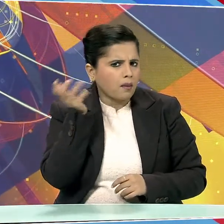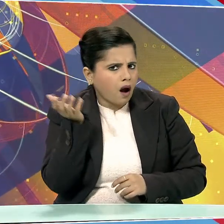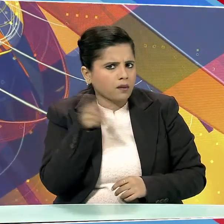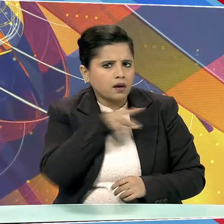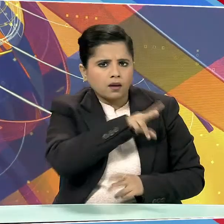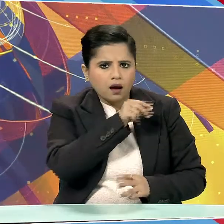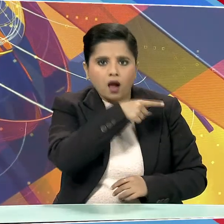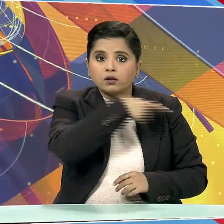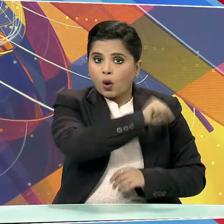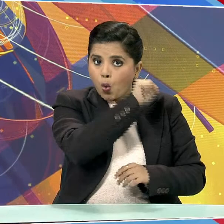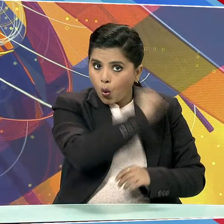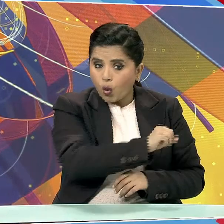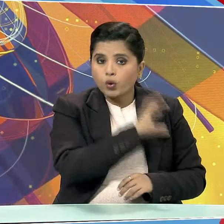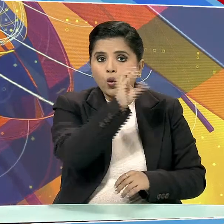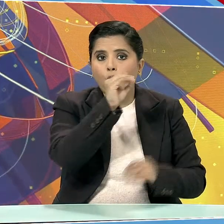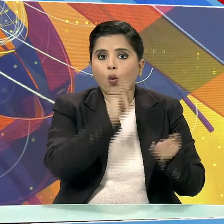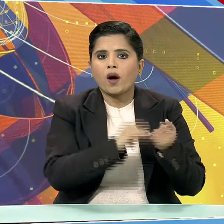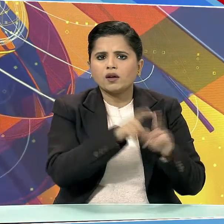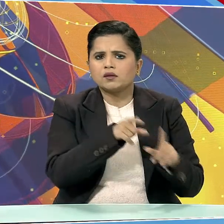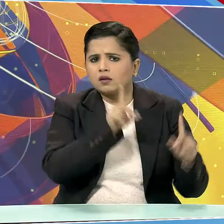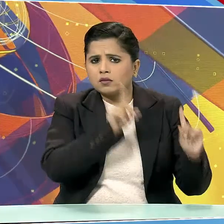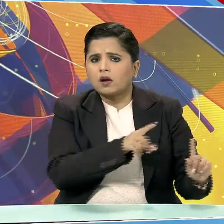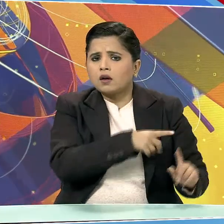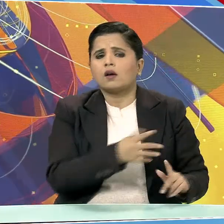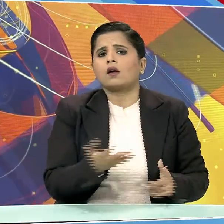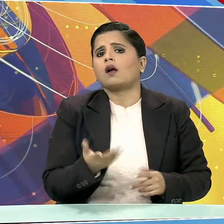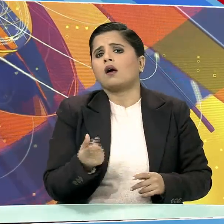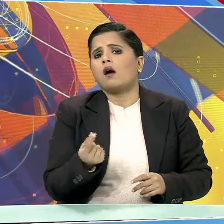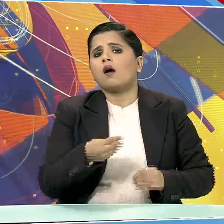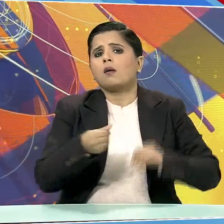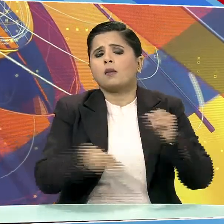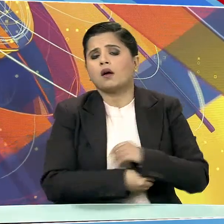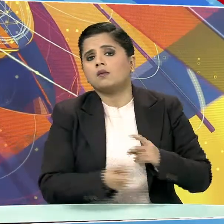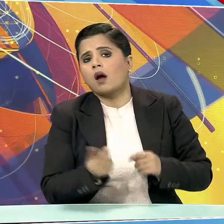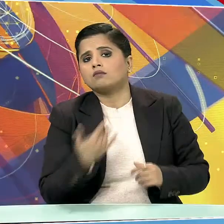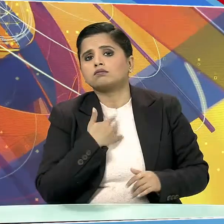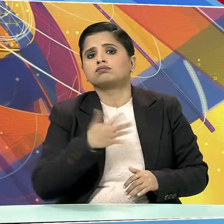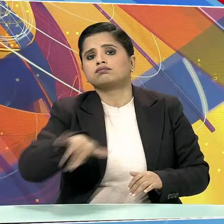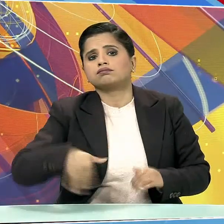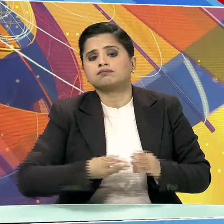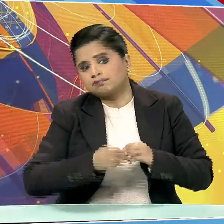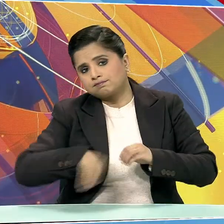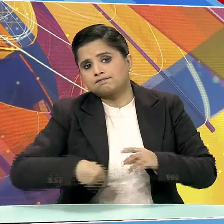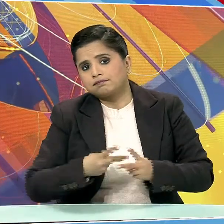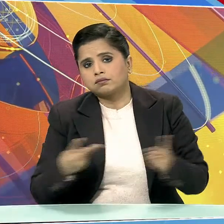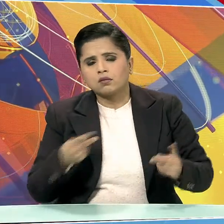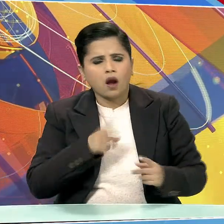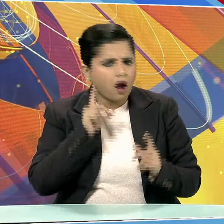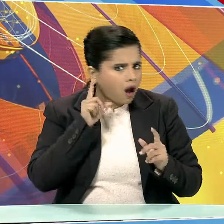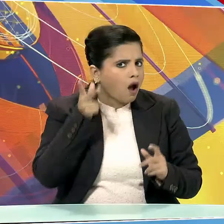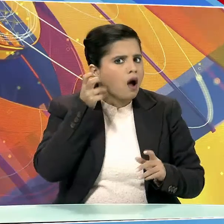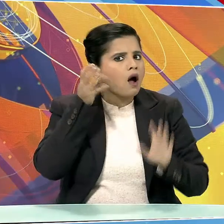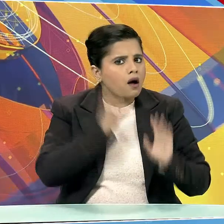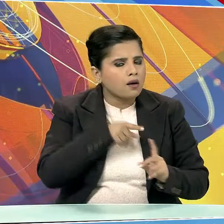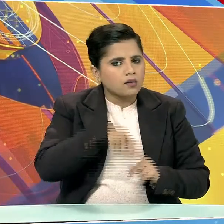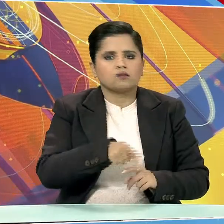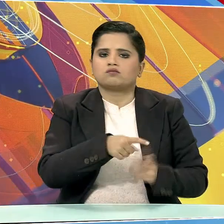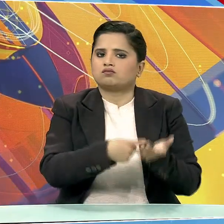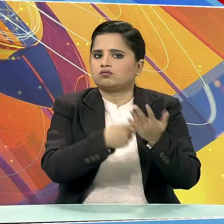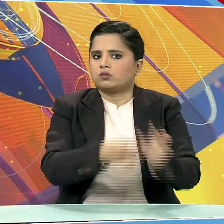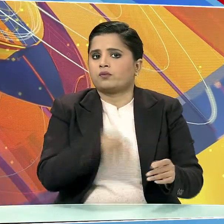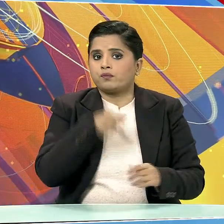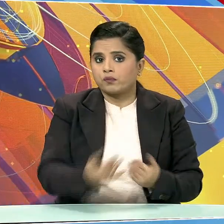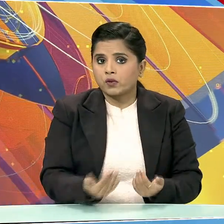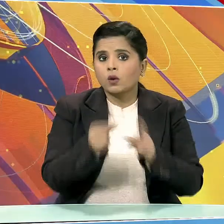जिसमें वे अपने OSD के साथ नस्ताचार से कमाई की बात करते हुए सुराई दे रहे थे इस वक्त पंजाब केबिनेट